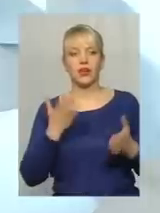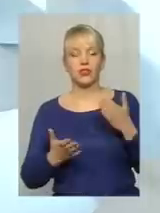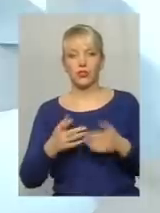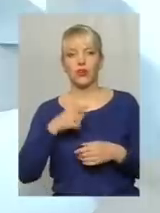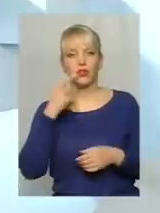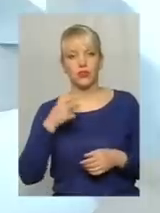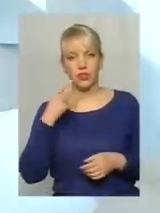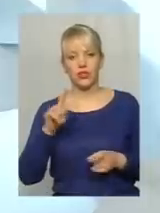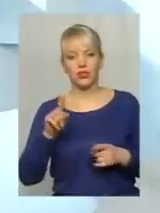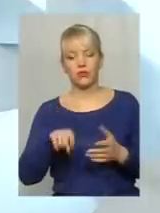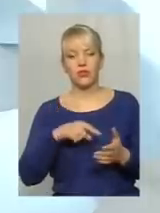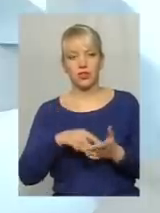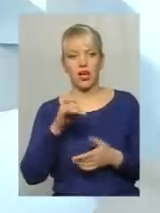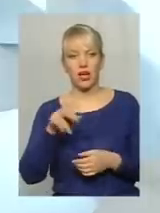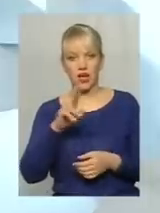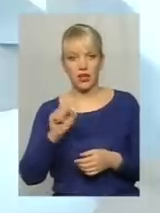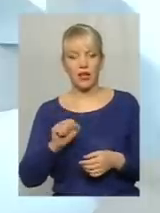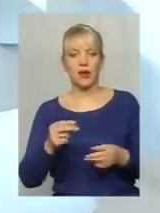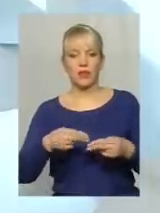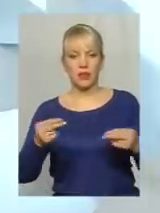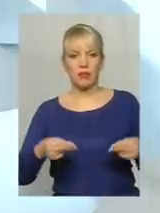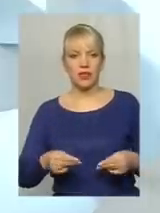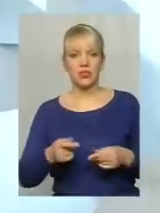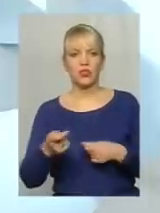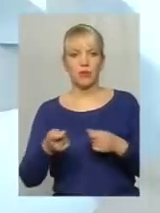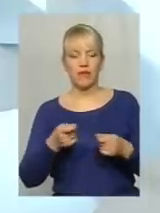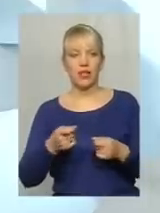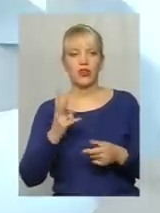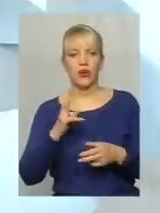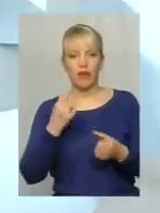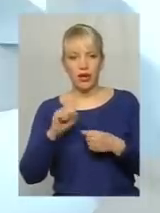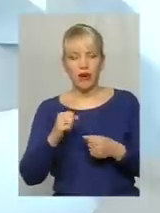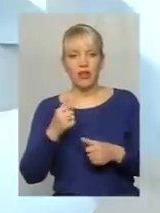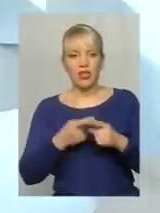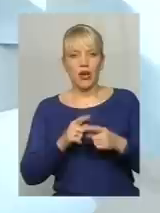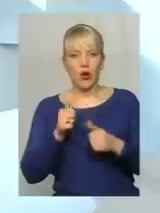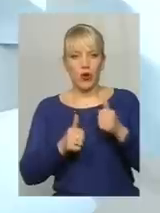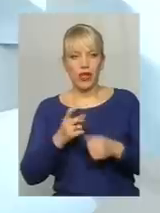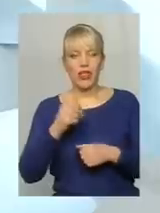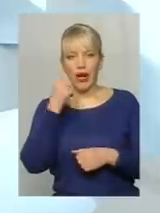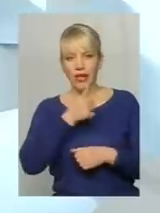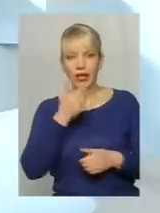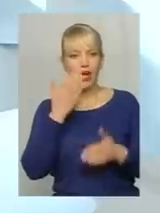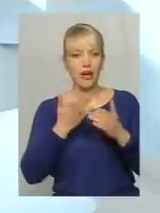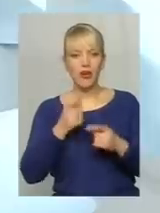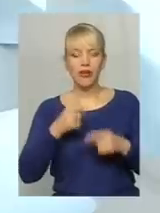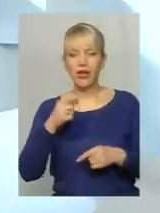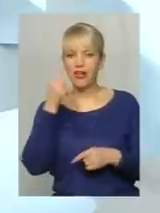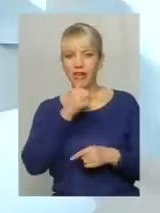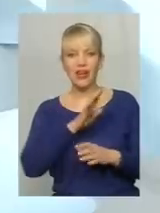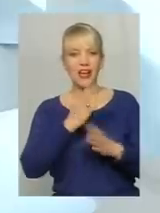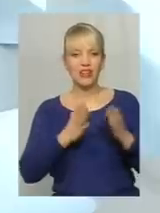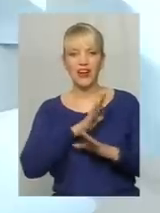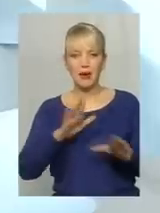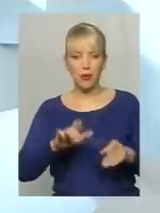що міська рада підписує з управителем, який виграв конкурс, рівно на рік. Через рік, якщо не були порушені